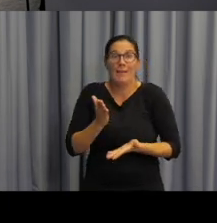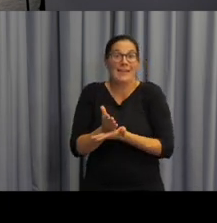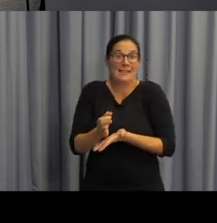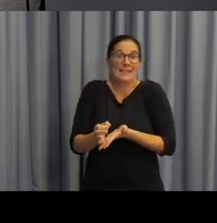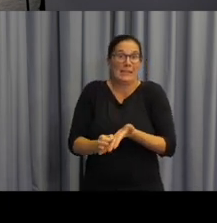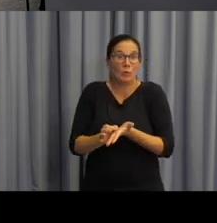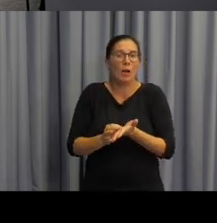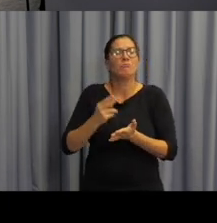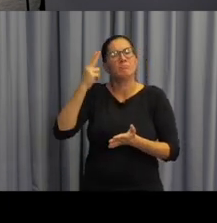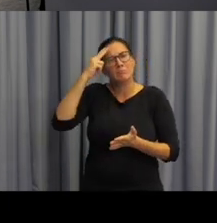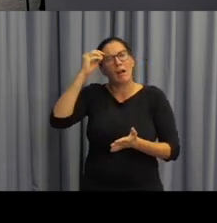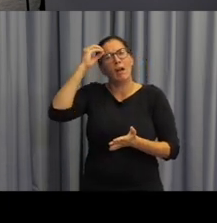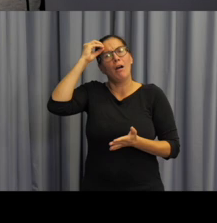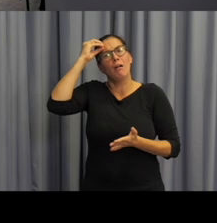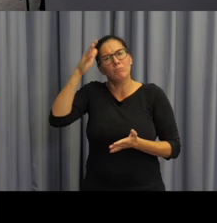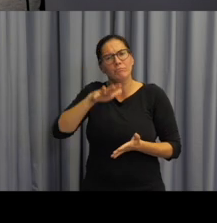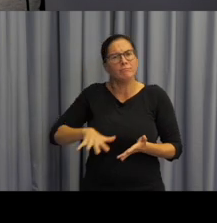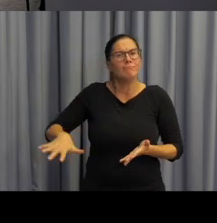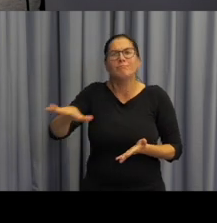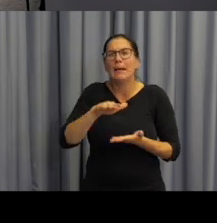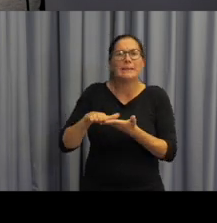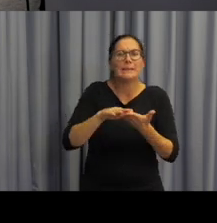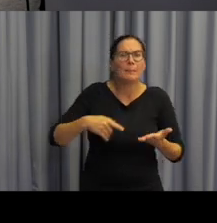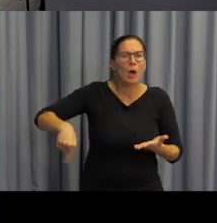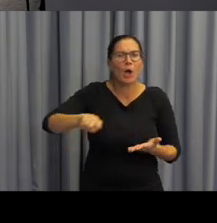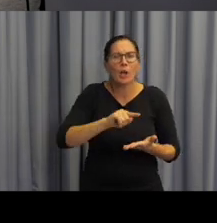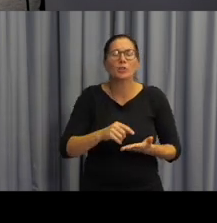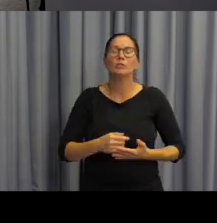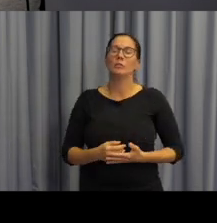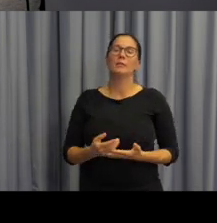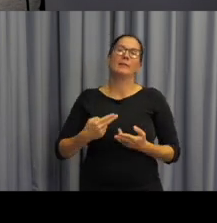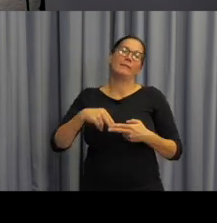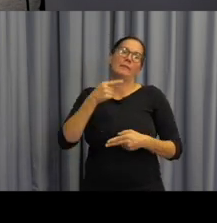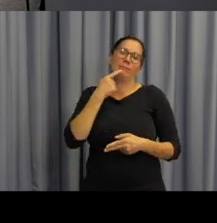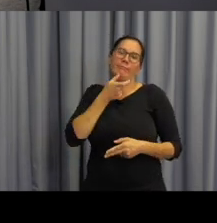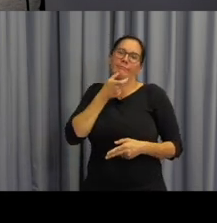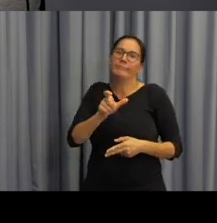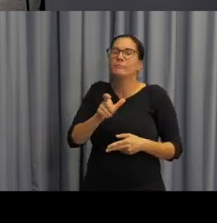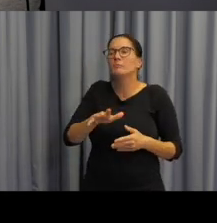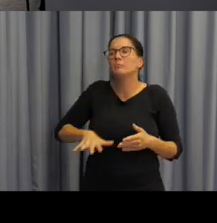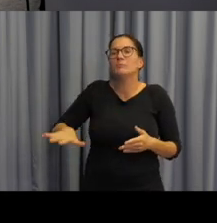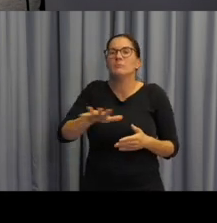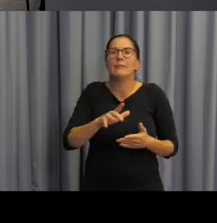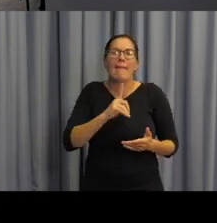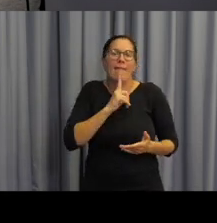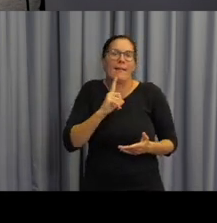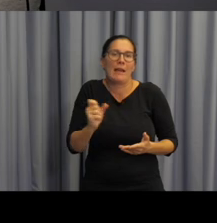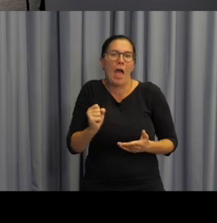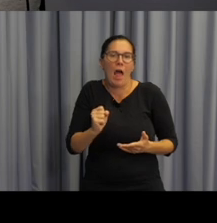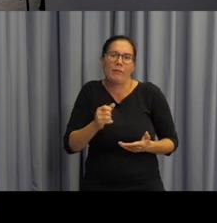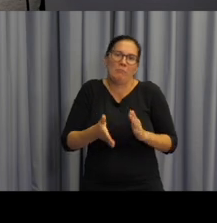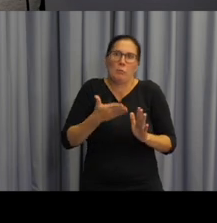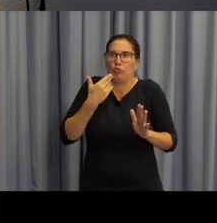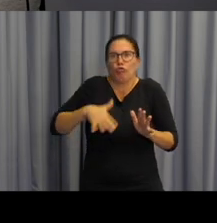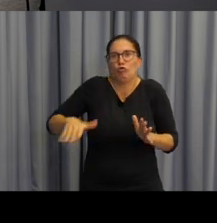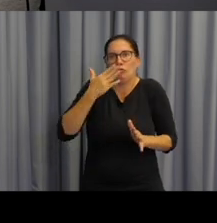které bychom mohli takovým obvyklejším u nás více používaným termínem nazvat reálie. A my